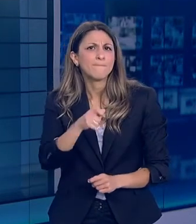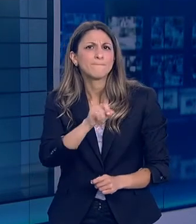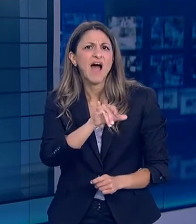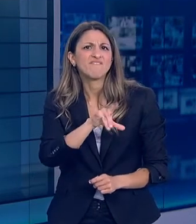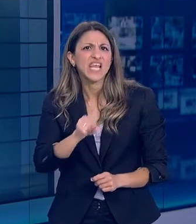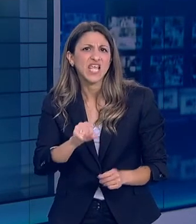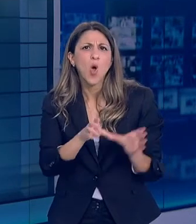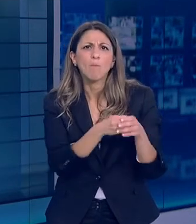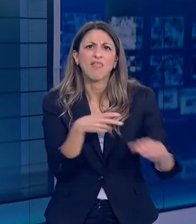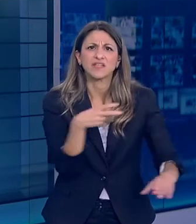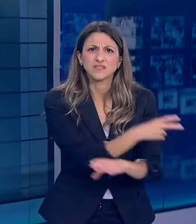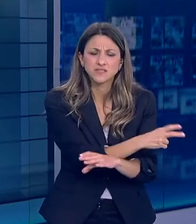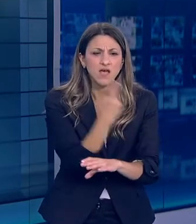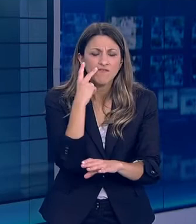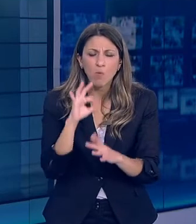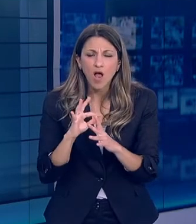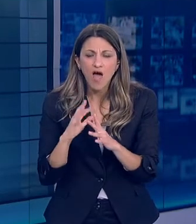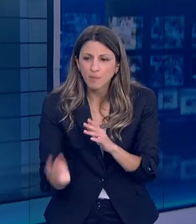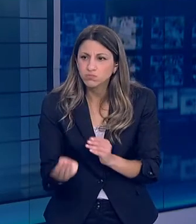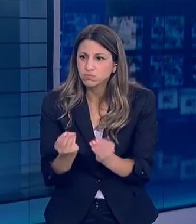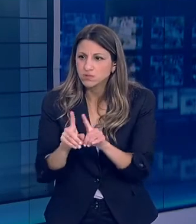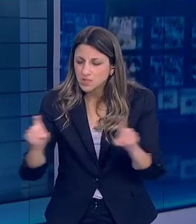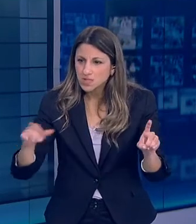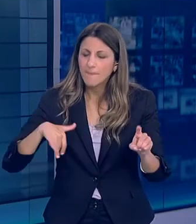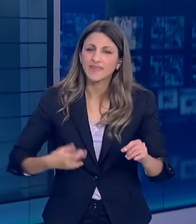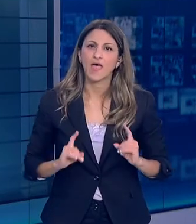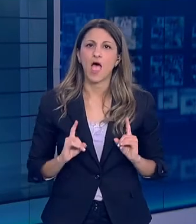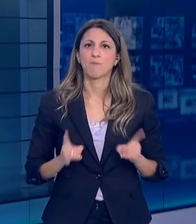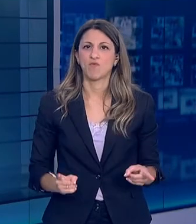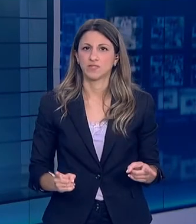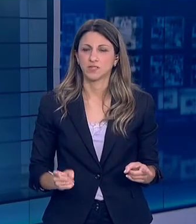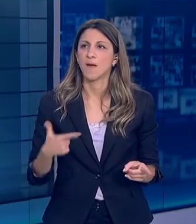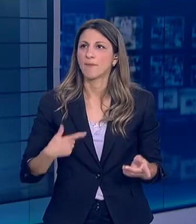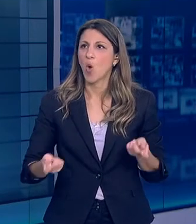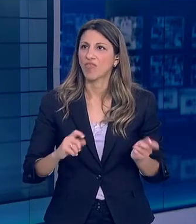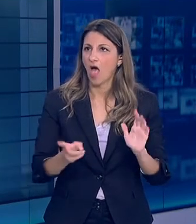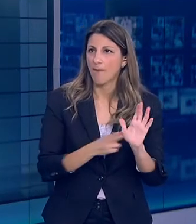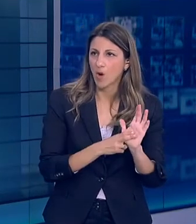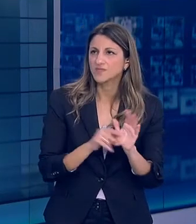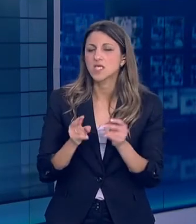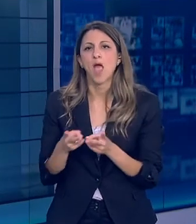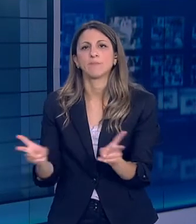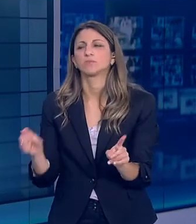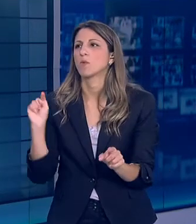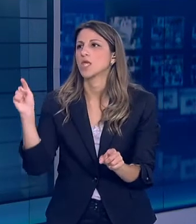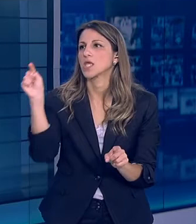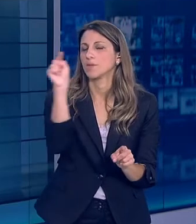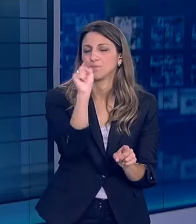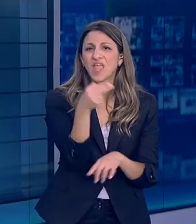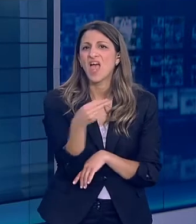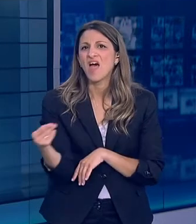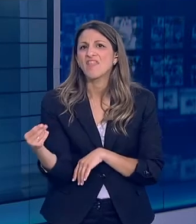θα αξιολογούμε τα δεδομένα Και θα αποφασίσουμε γιατί πρέπει να βγει Κάποια ταξιδιωτική οδηγία Τώρα το άνοιγμα του τουρισμού έχει